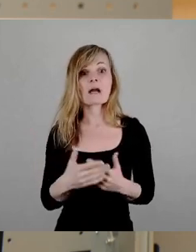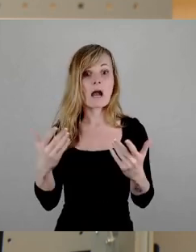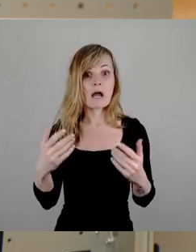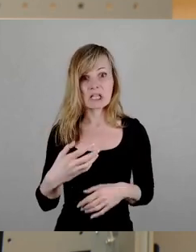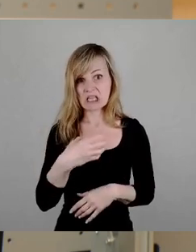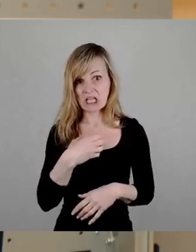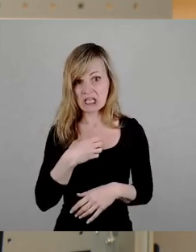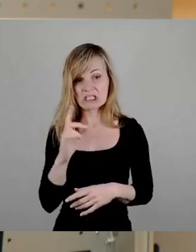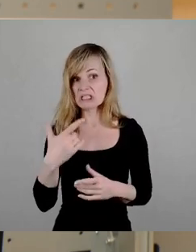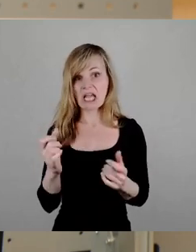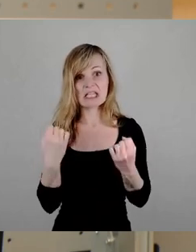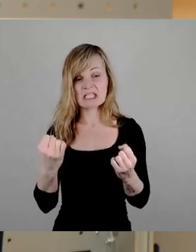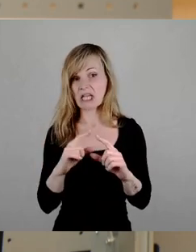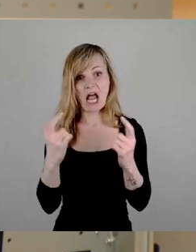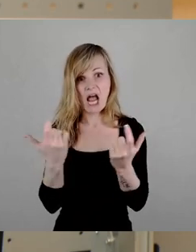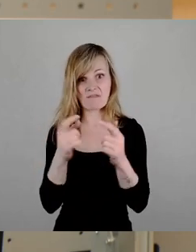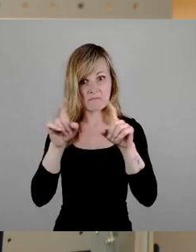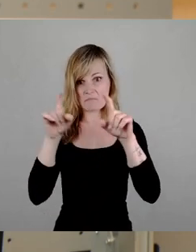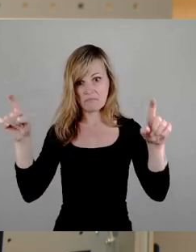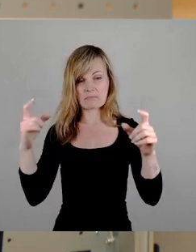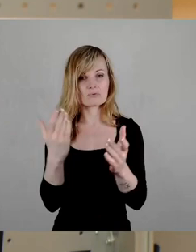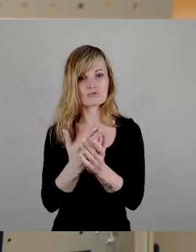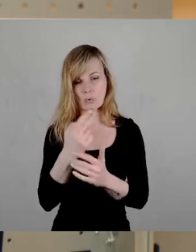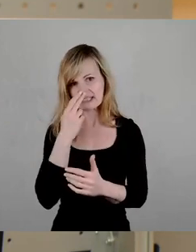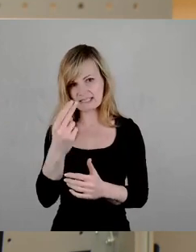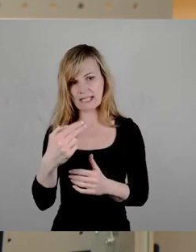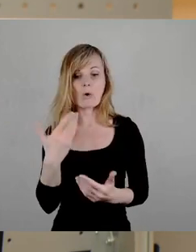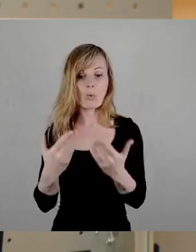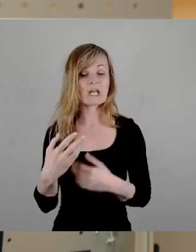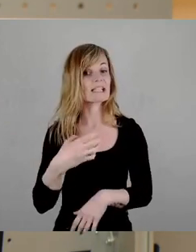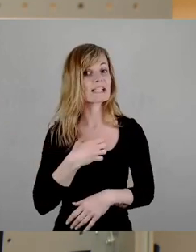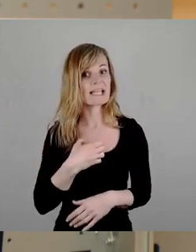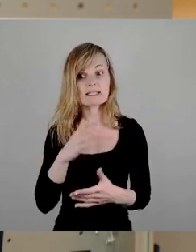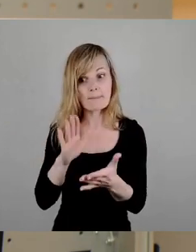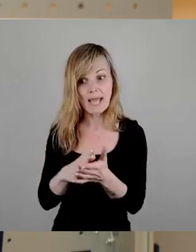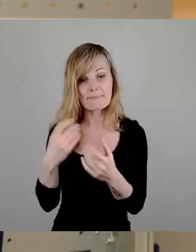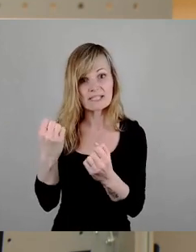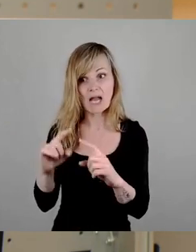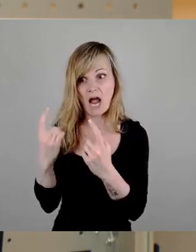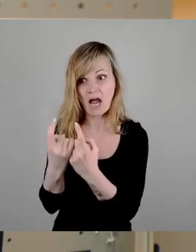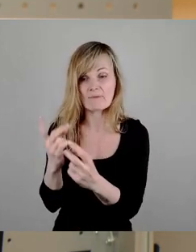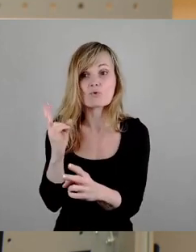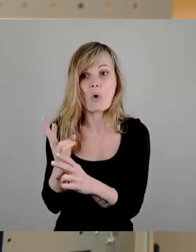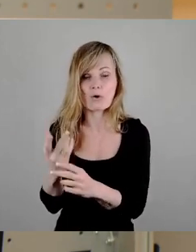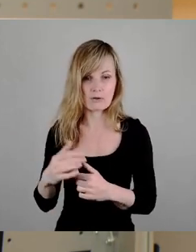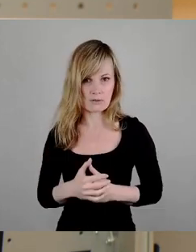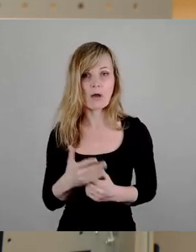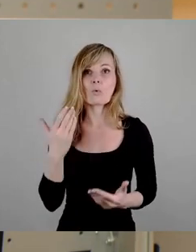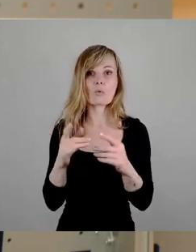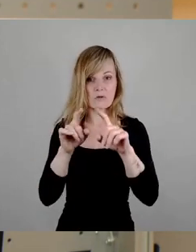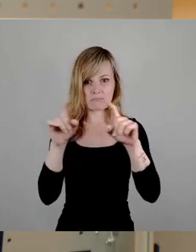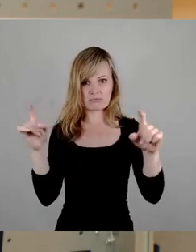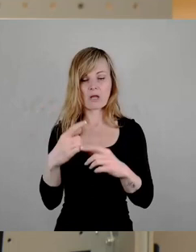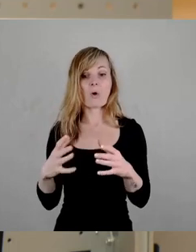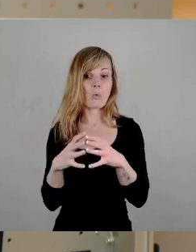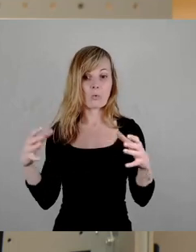kein sicherer Hafen mehr. sehe die Headline schon vor mir. Oder aber Dresden bleibt sicherer Hafen. Noch. Oder großer Streit um